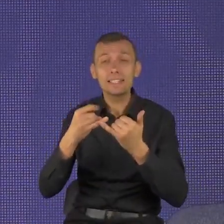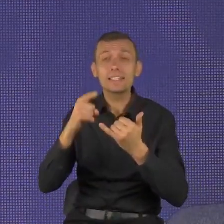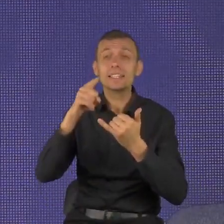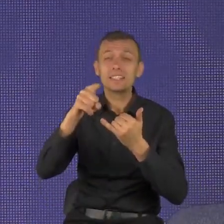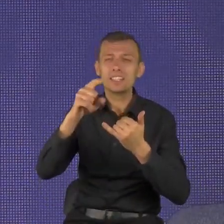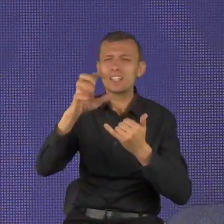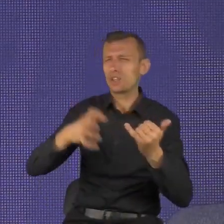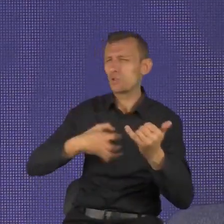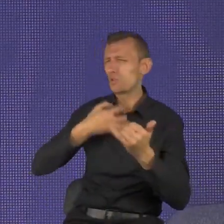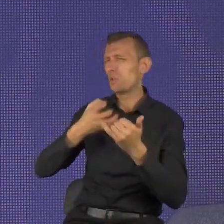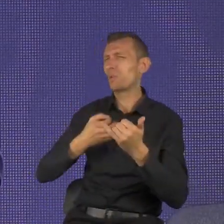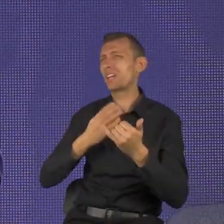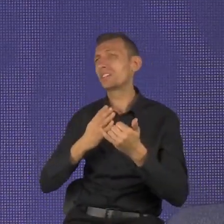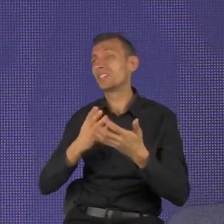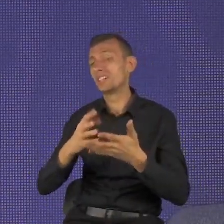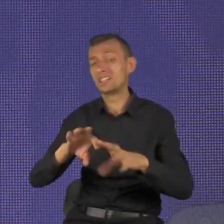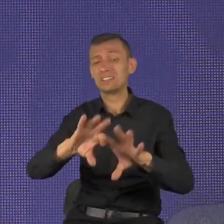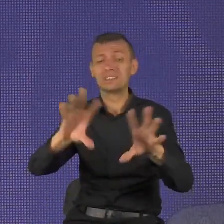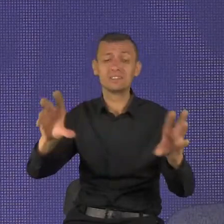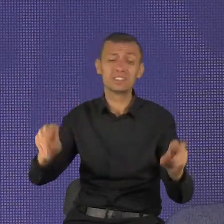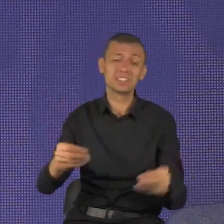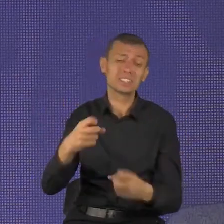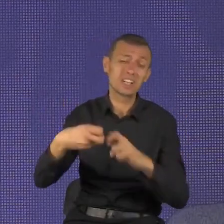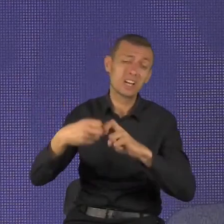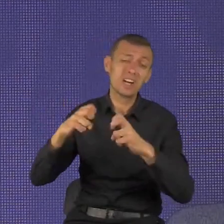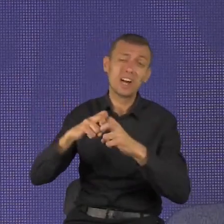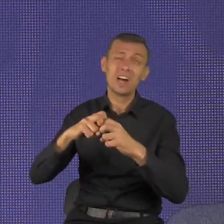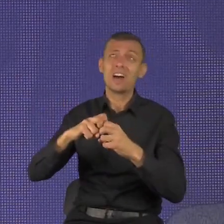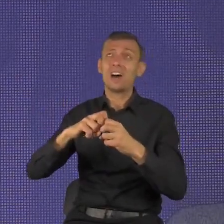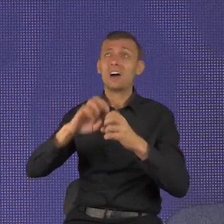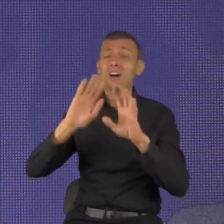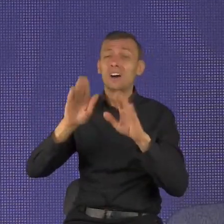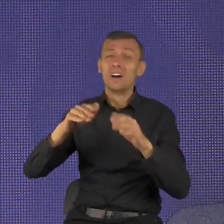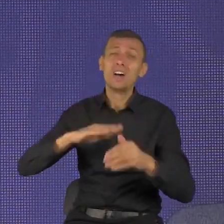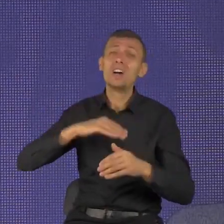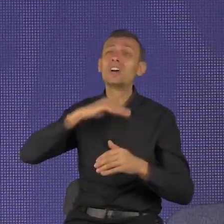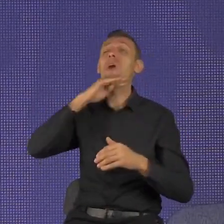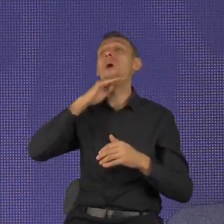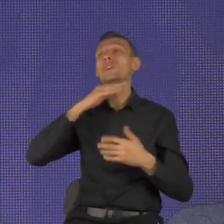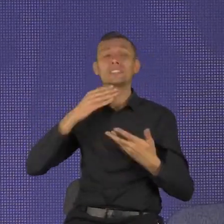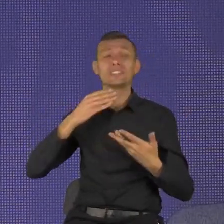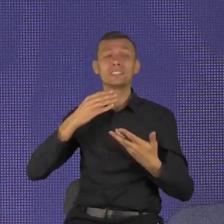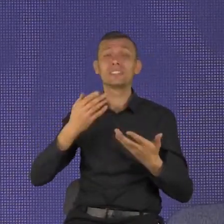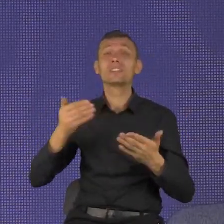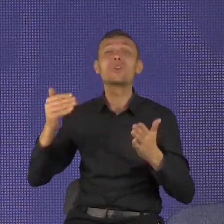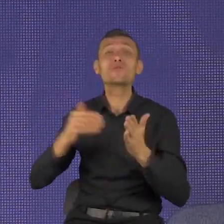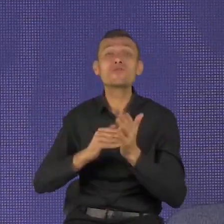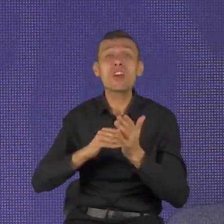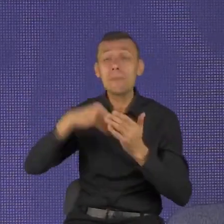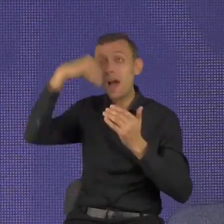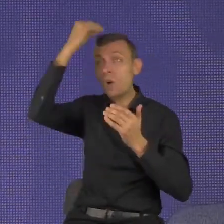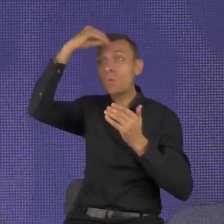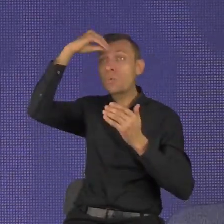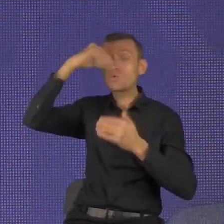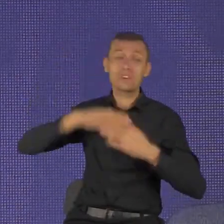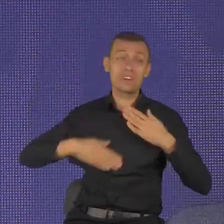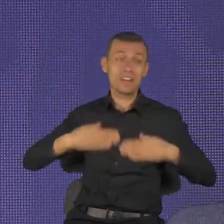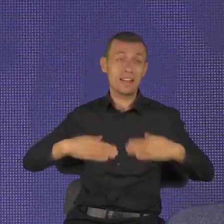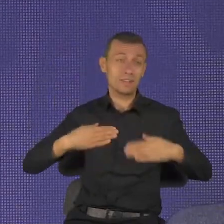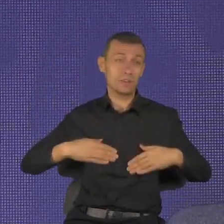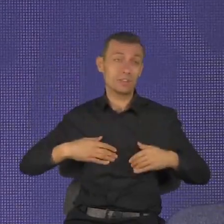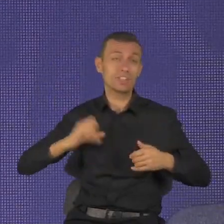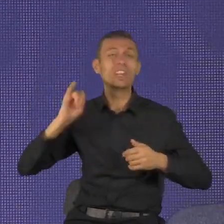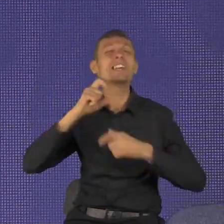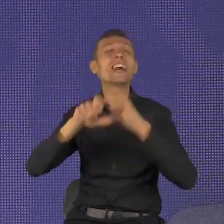musisz nauczyć się być zadowolonym i musimy się uczyć tego przez cały czas. Jak to zrobić? Posłuchajcie